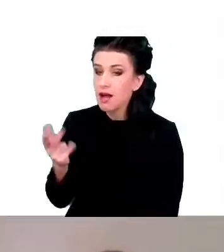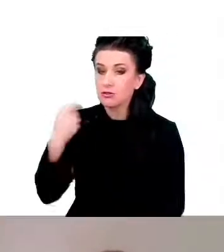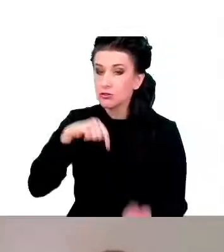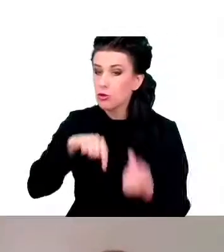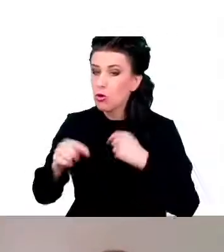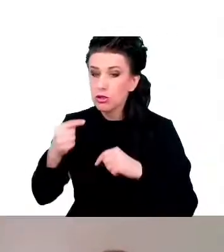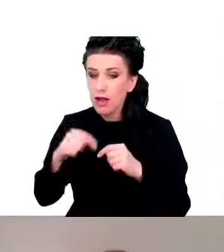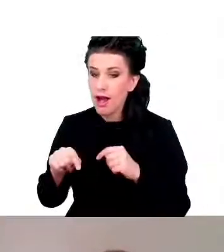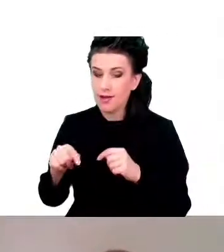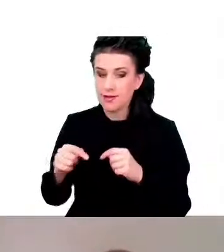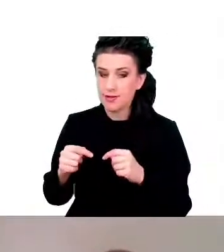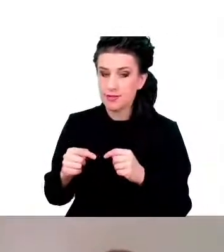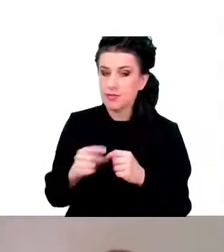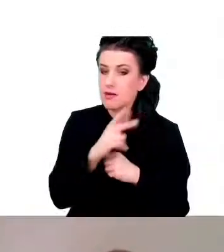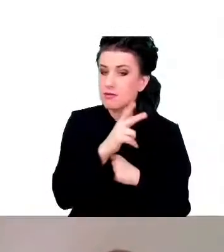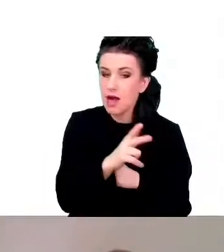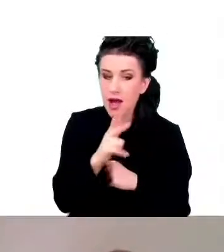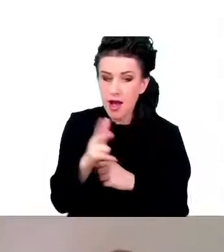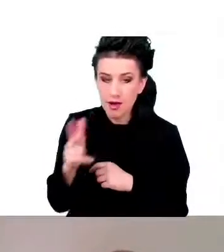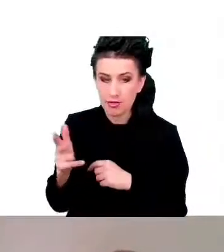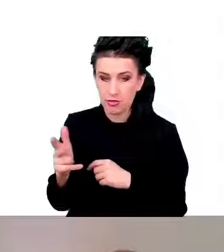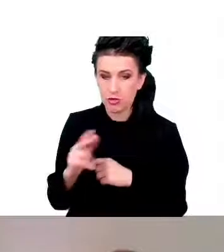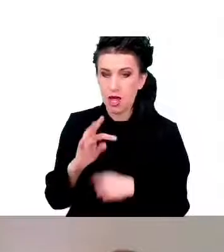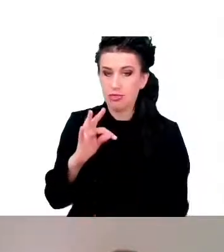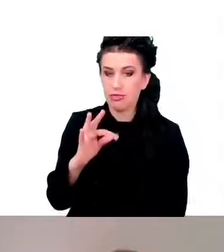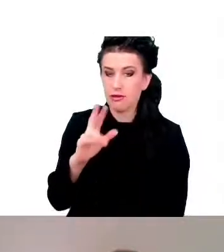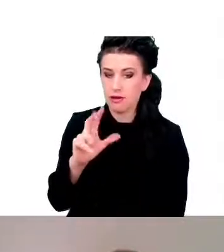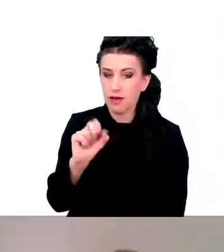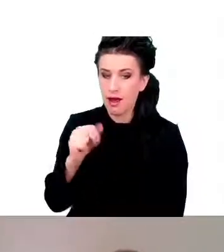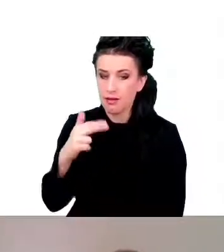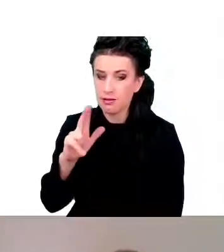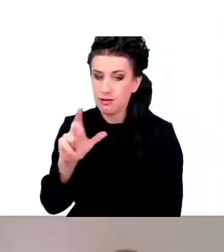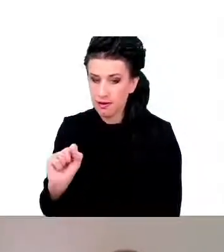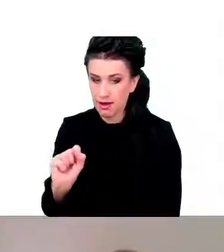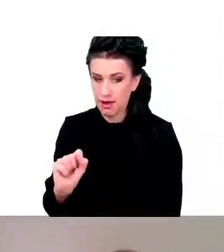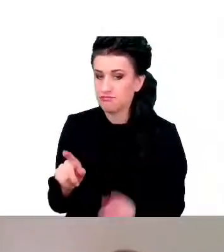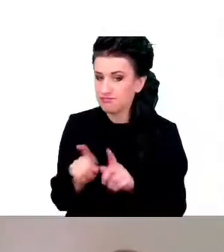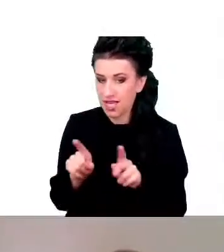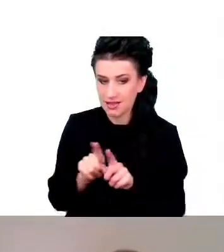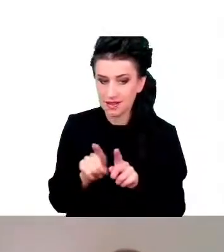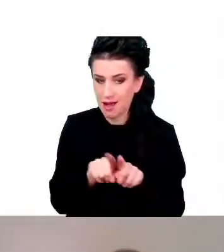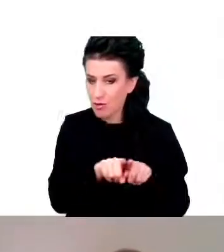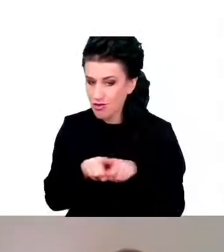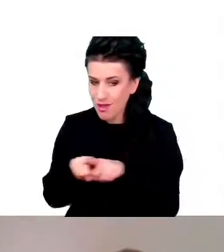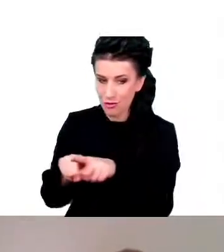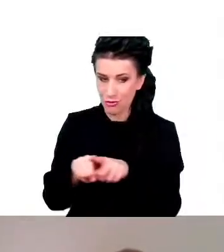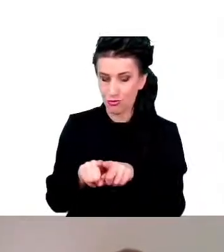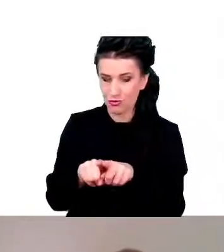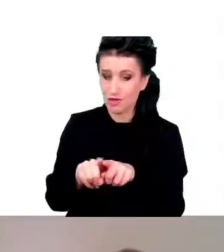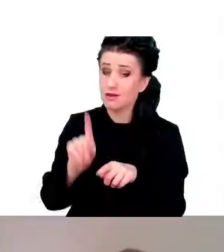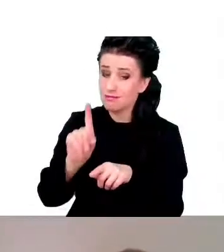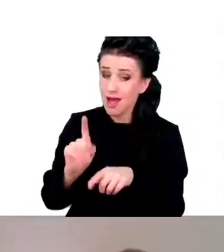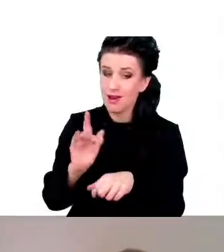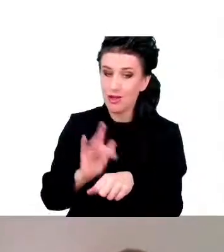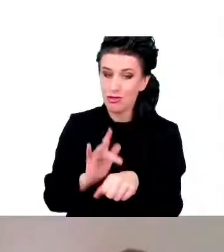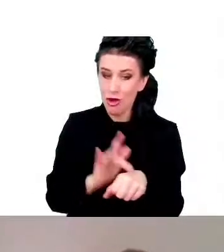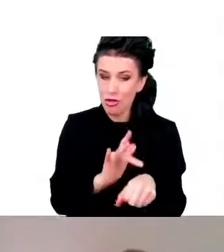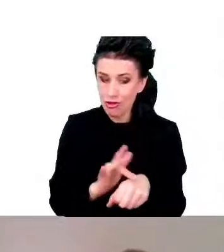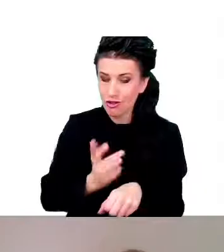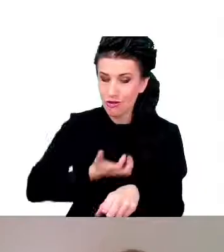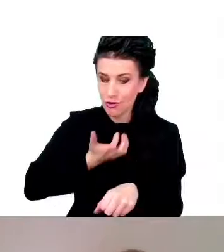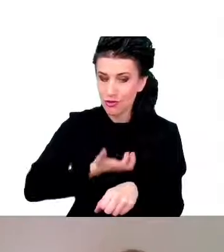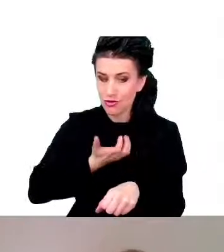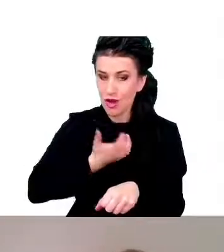ale najbardziej dotkliwie odczuwają to organy i tkanki, które